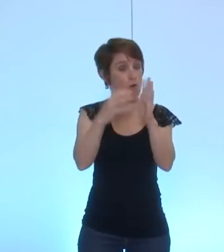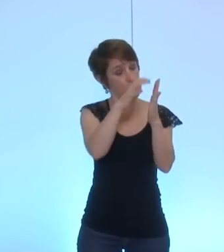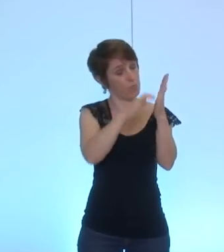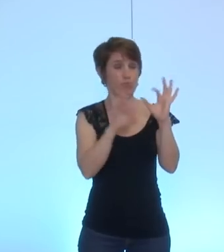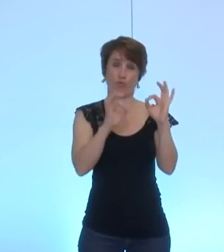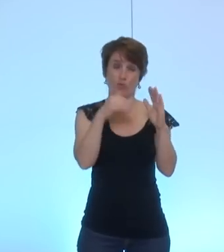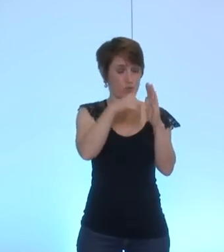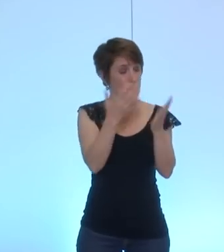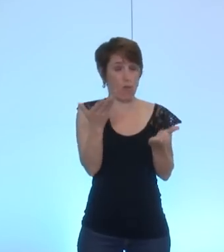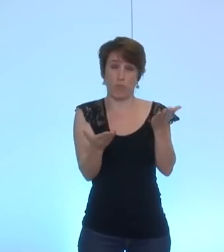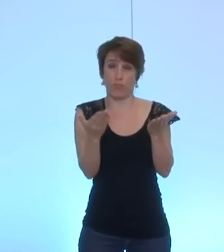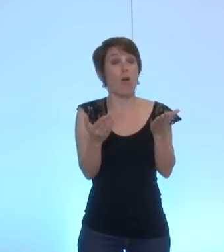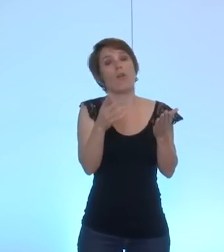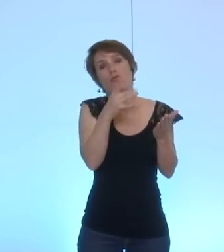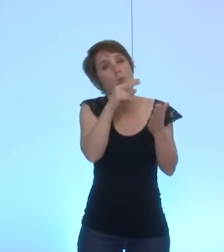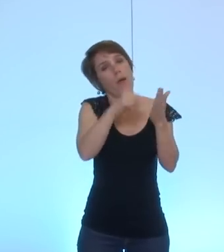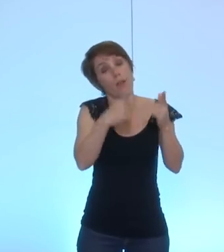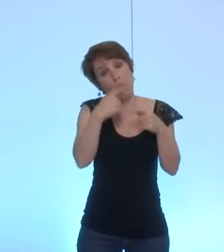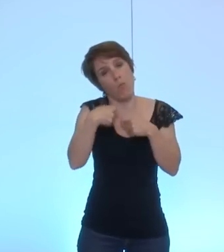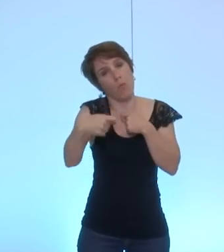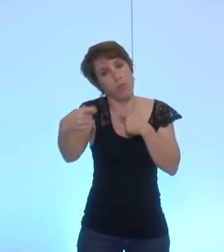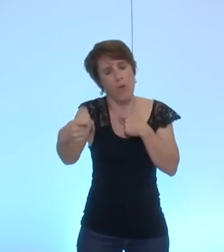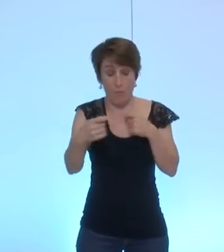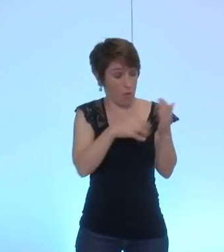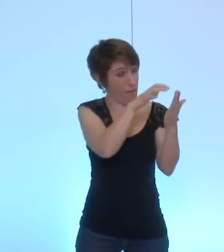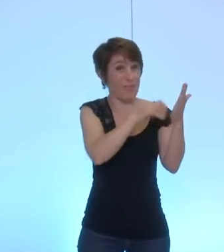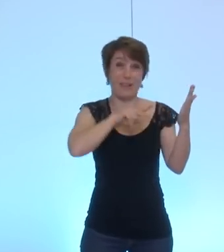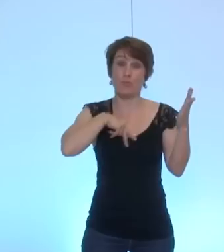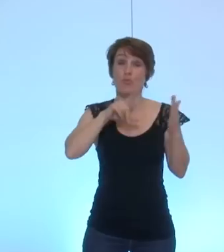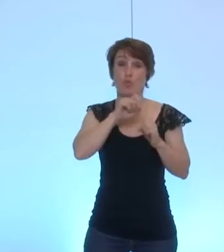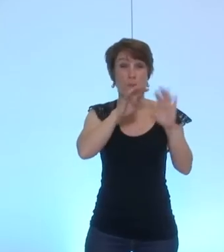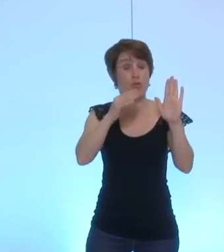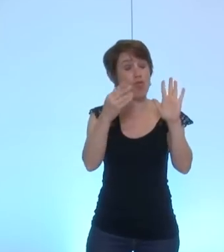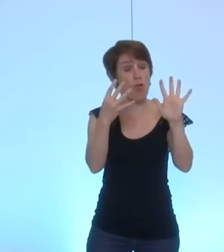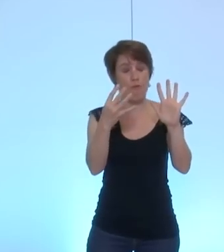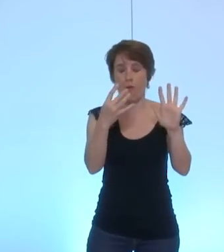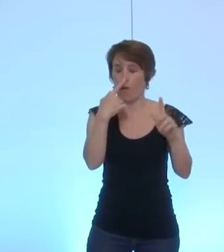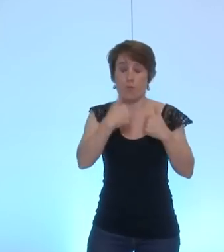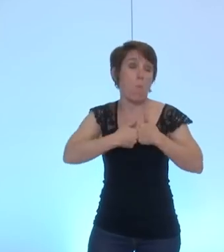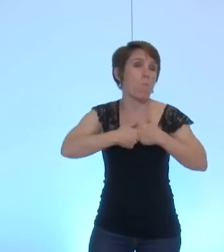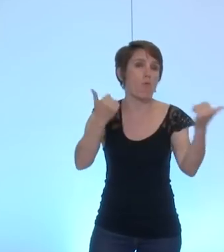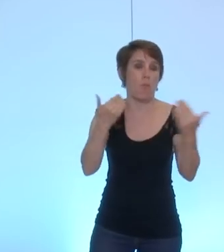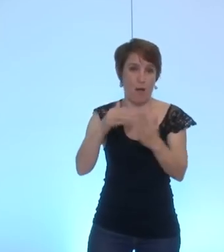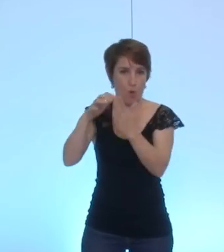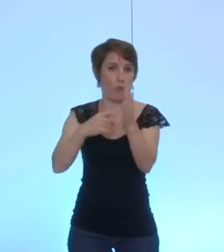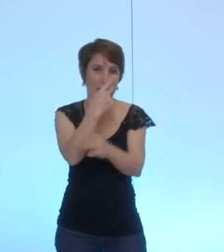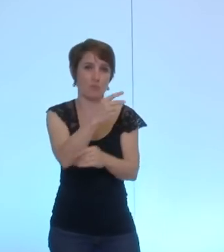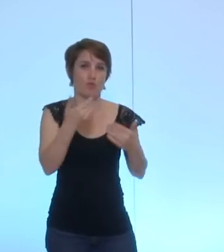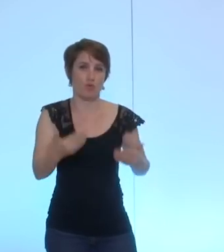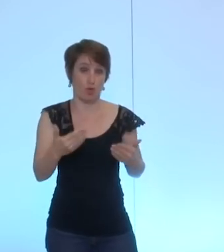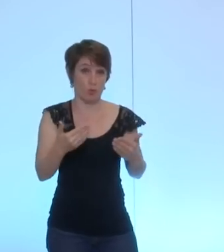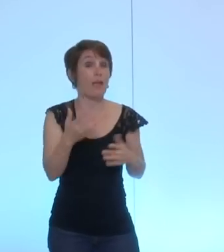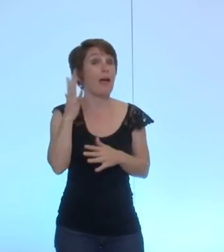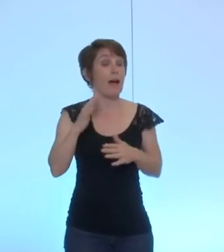diffère quand même radicalement de la délibération que nous avons sous les yeux je rappelle en effet qu'elle fut adoptée à l'unanimité